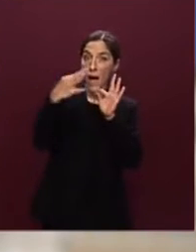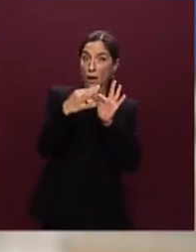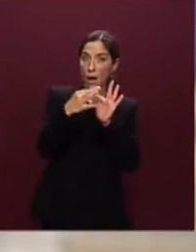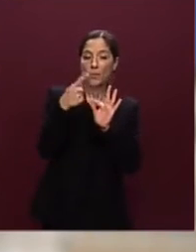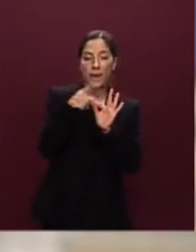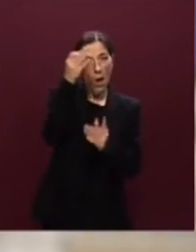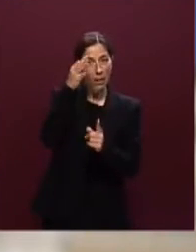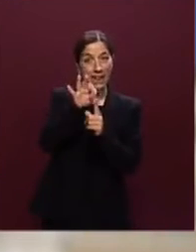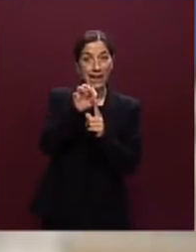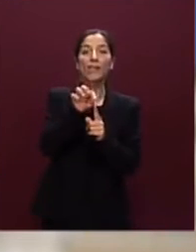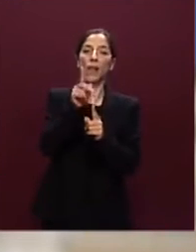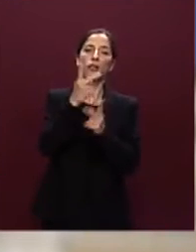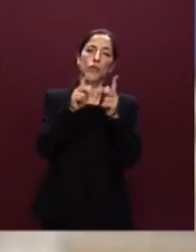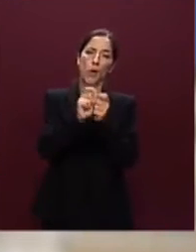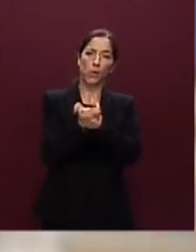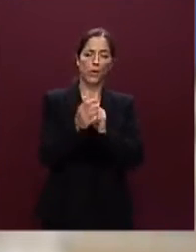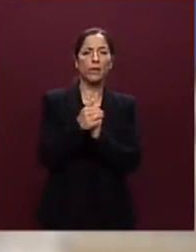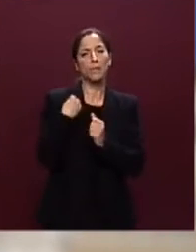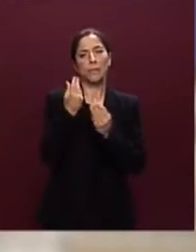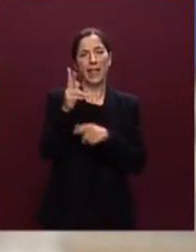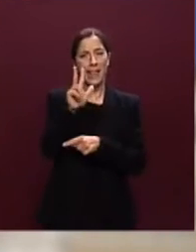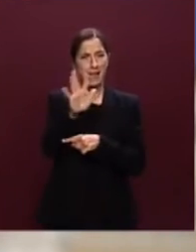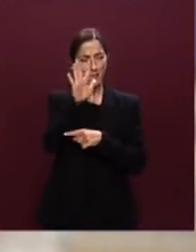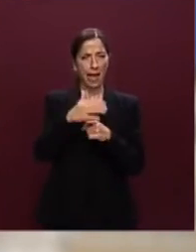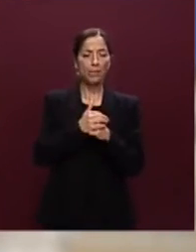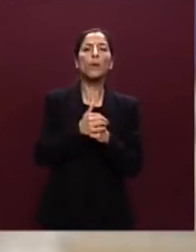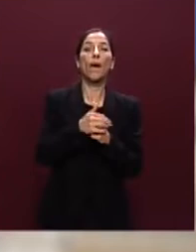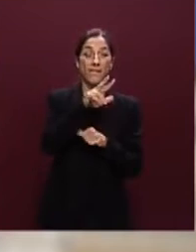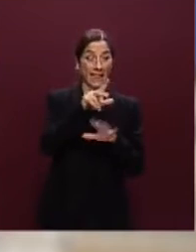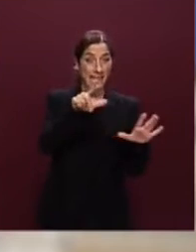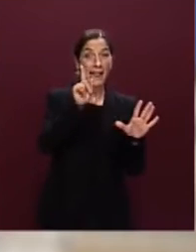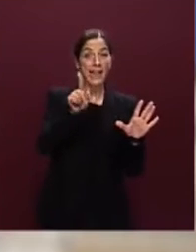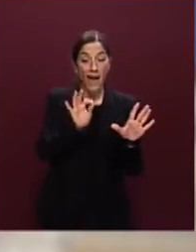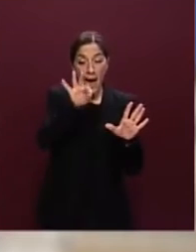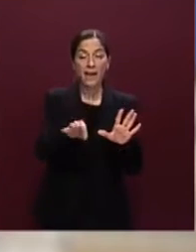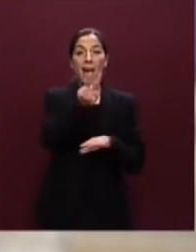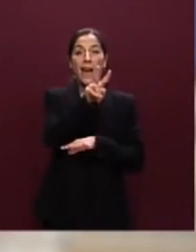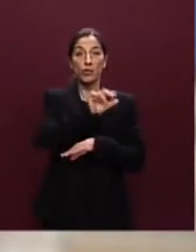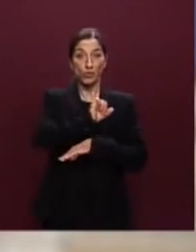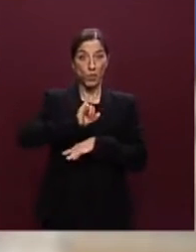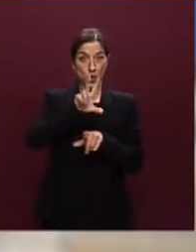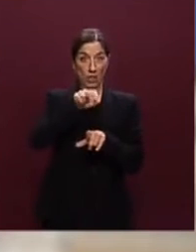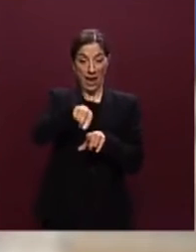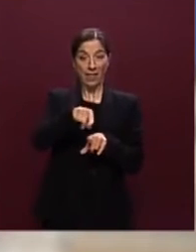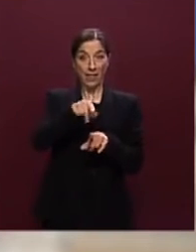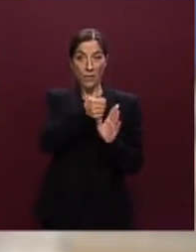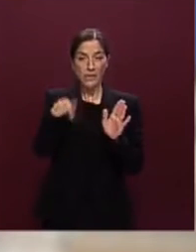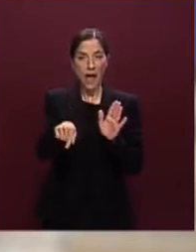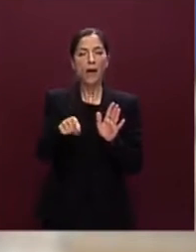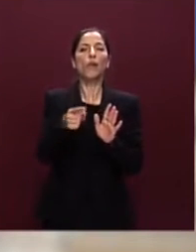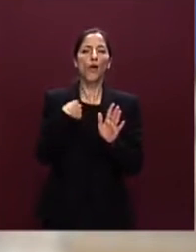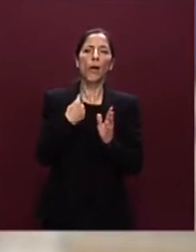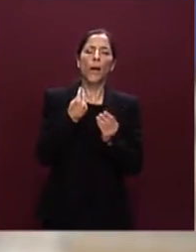tre esempi di tre obiettivi dei 27 da raggiungere al 30 di giugno di quest'anno per individuare complessivamente un quadro